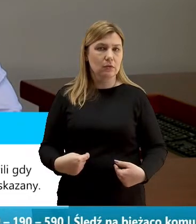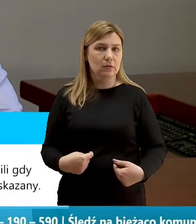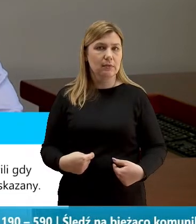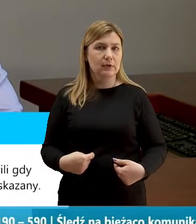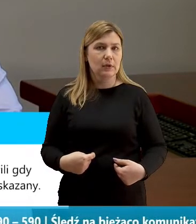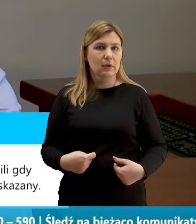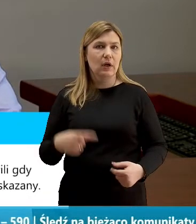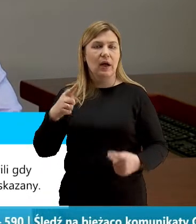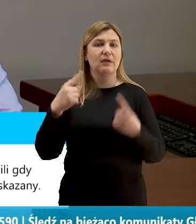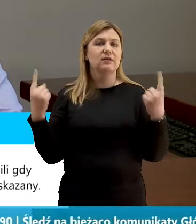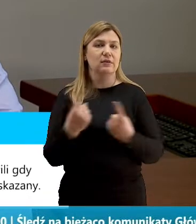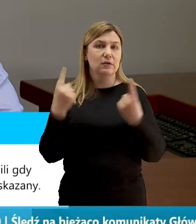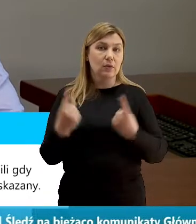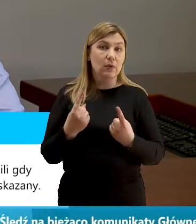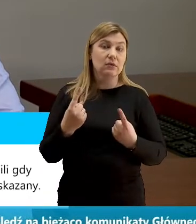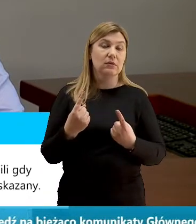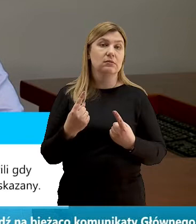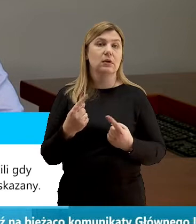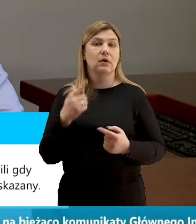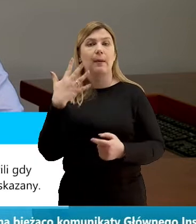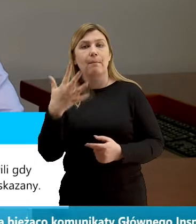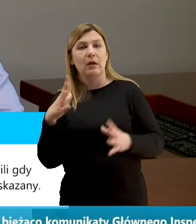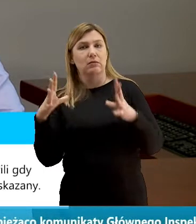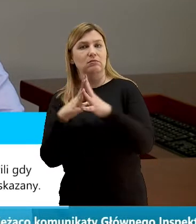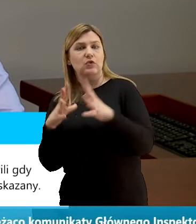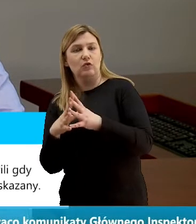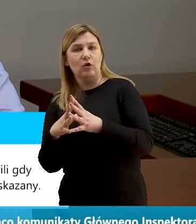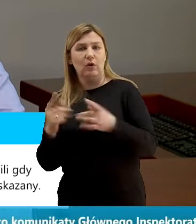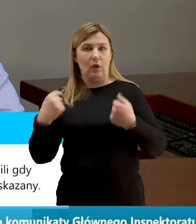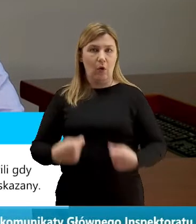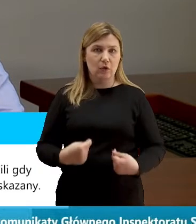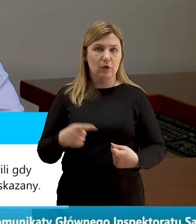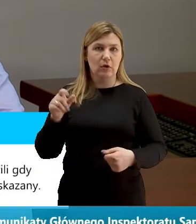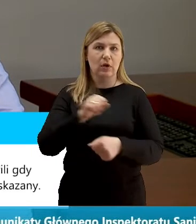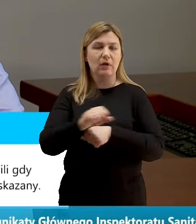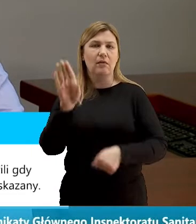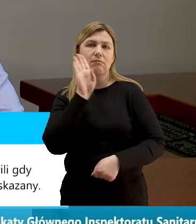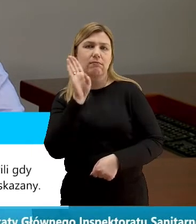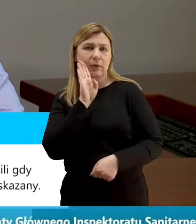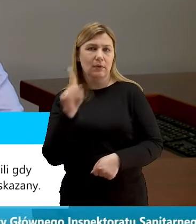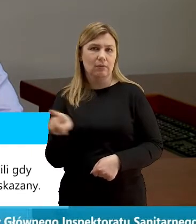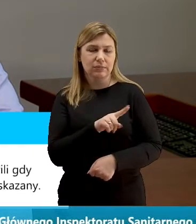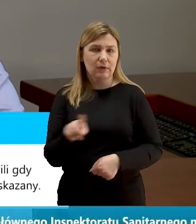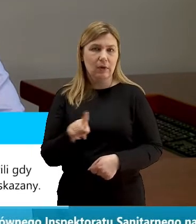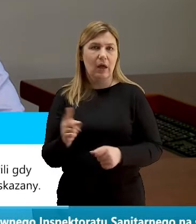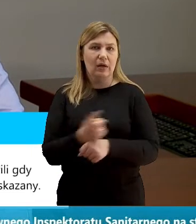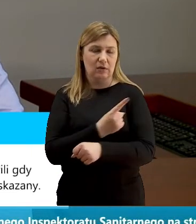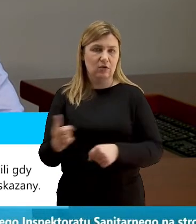sytuacja, czy jest to 5 czy 10 pasażerów jest podobnie ryzykowna.